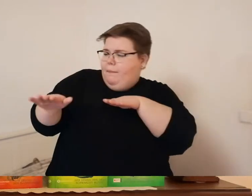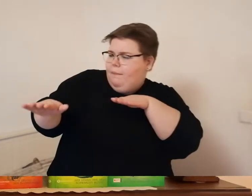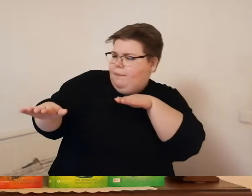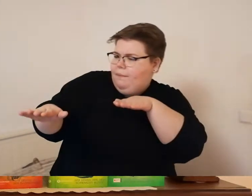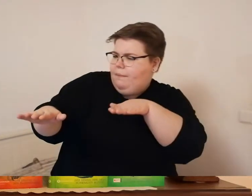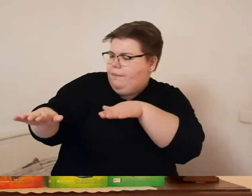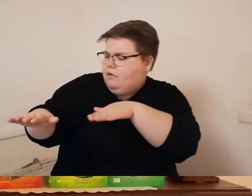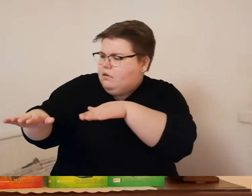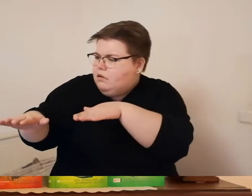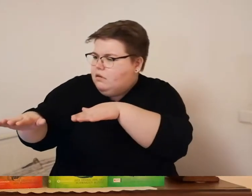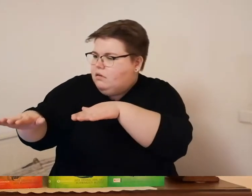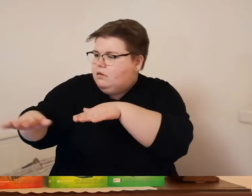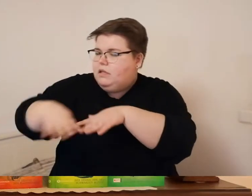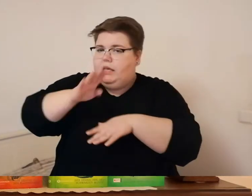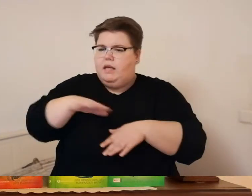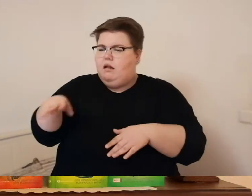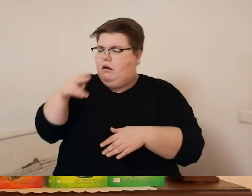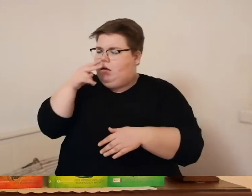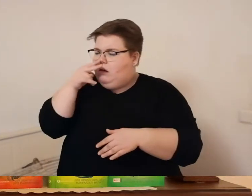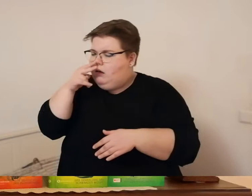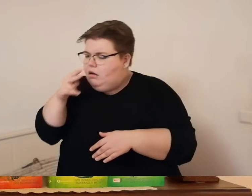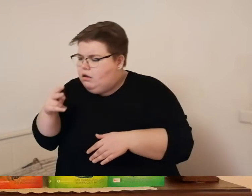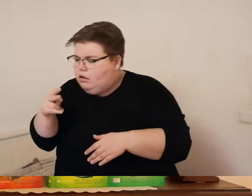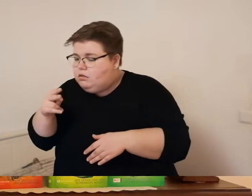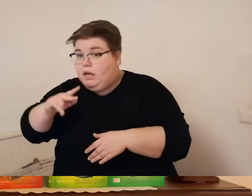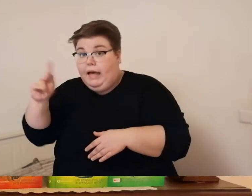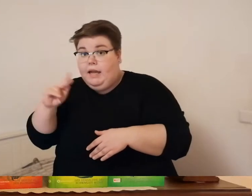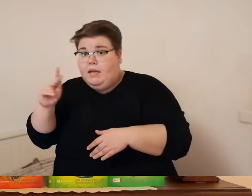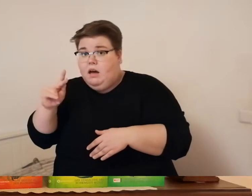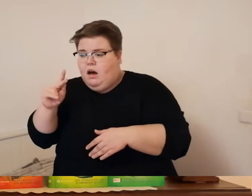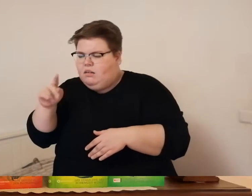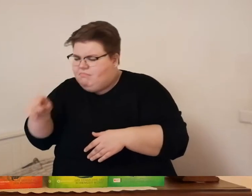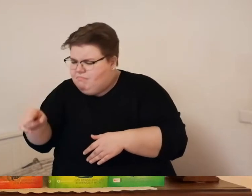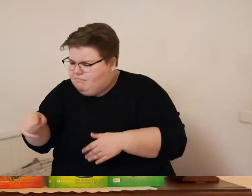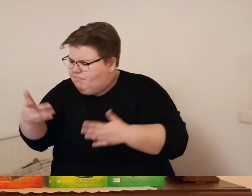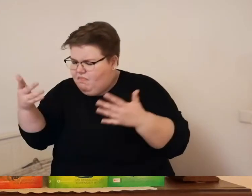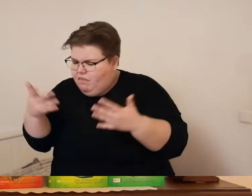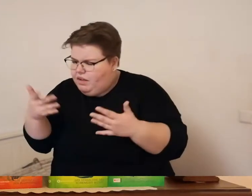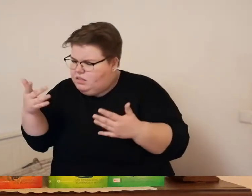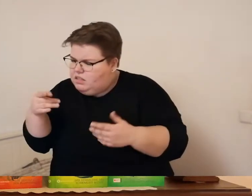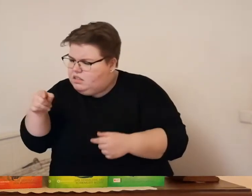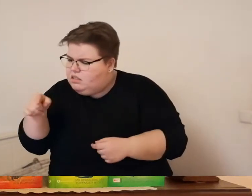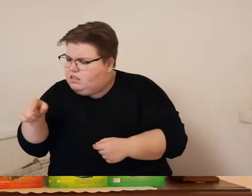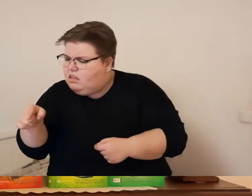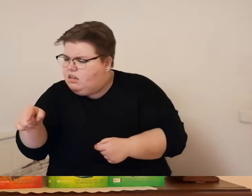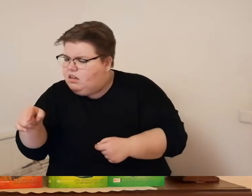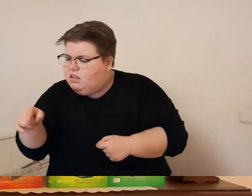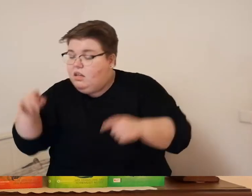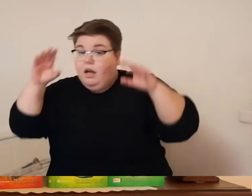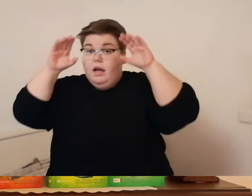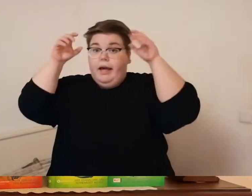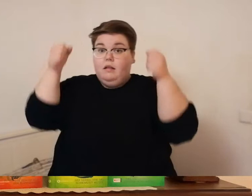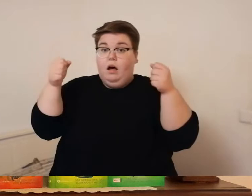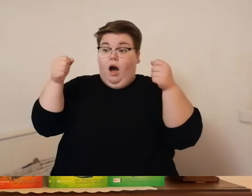ist da was katlena beugte sich über die seite des drachens um besser sehen zu können ja seht nur rief